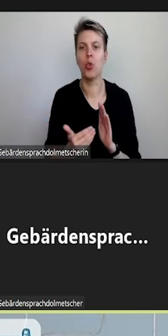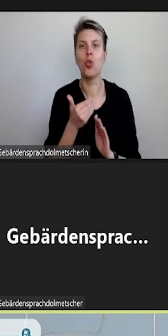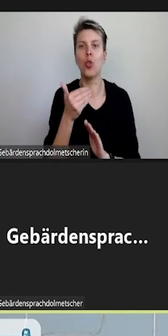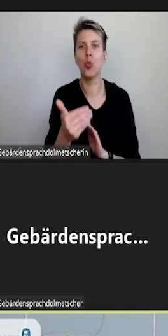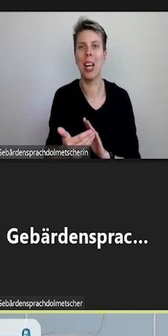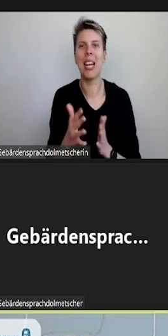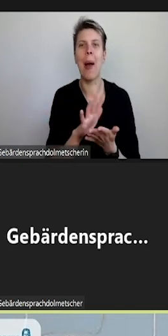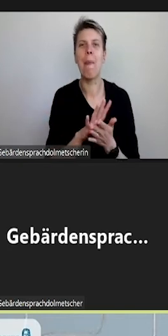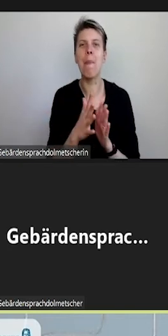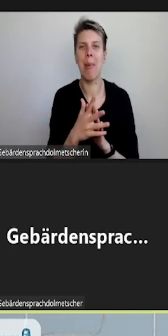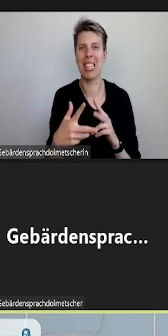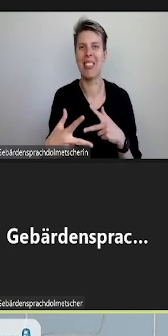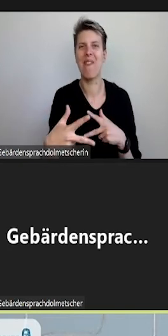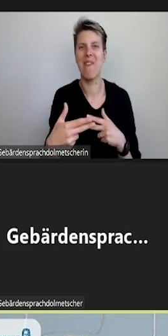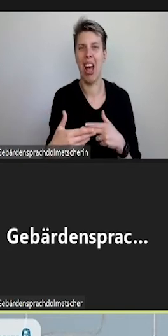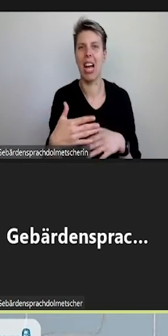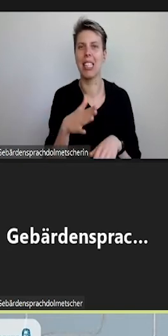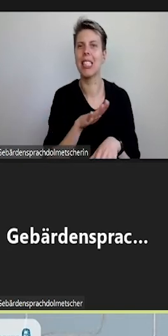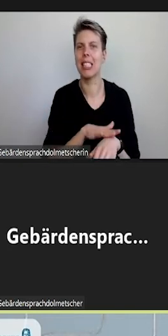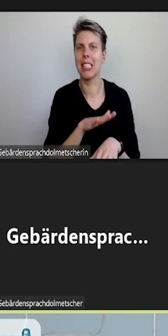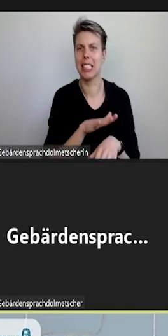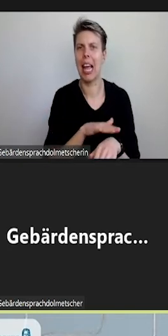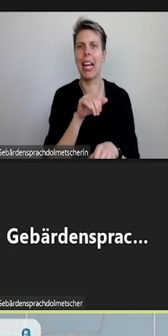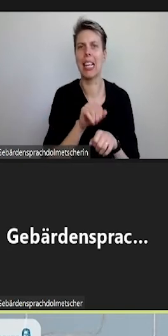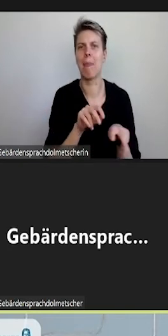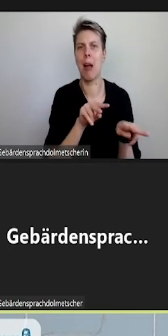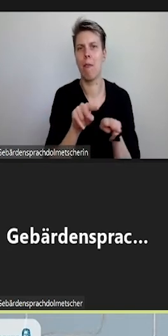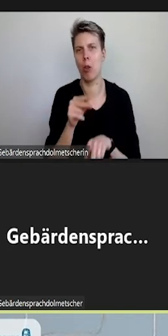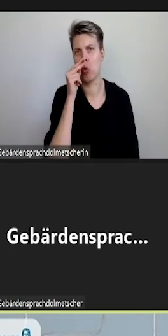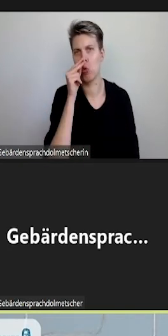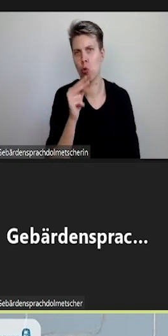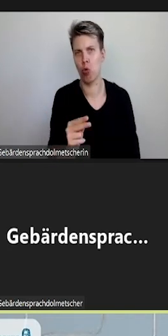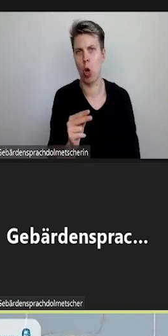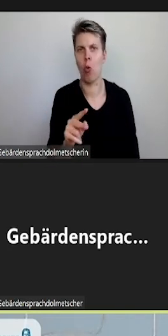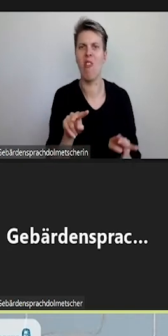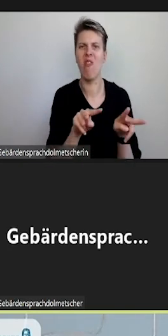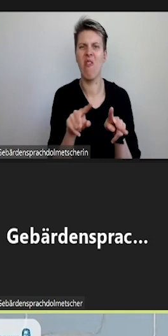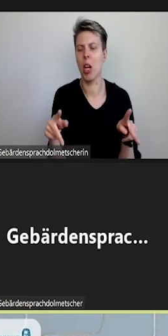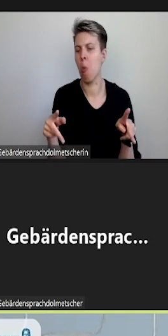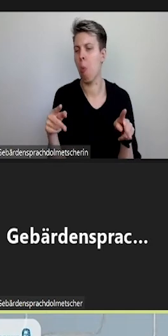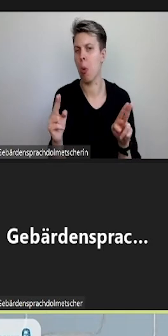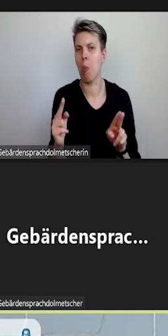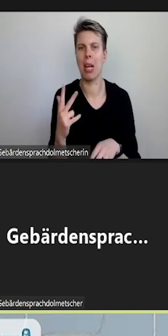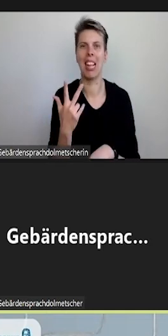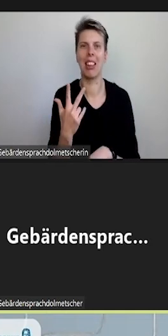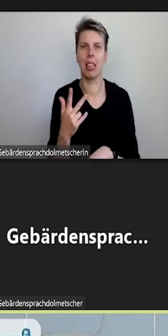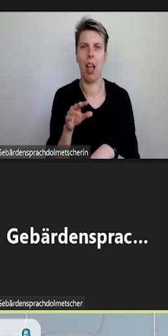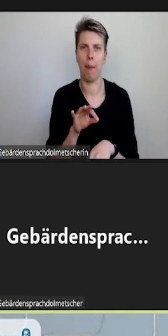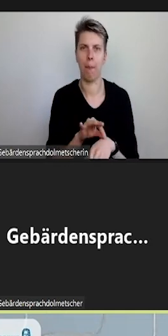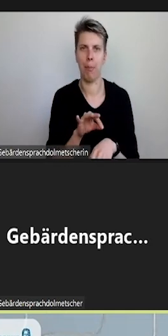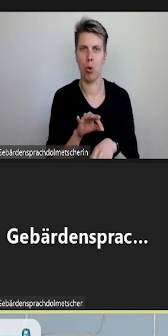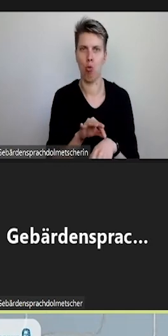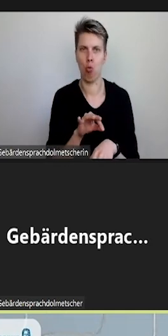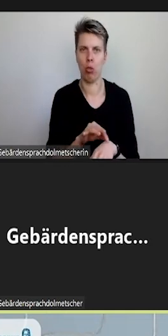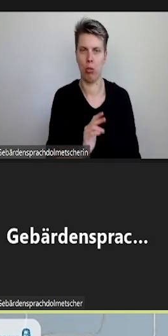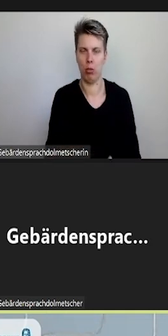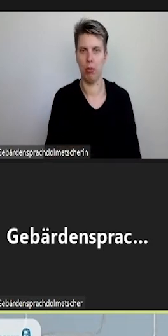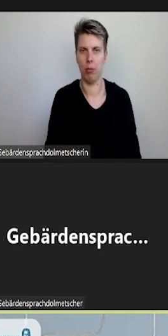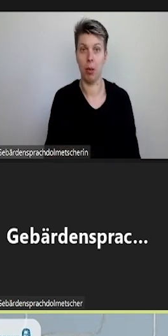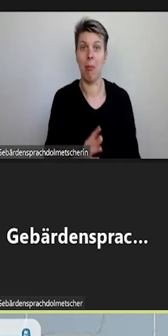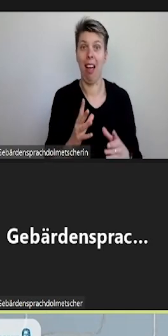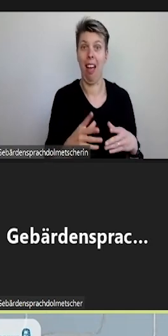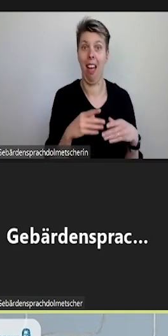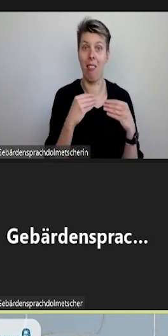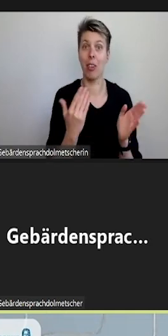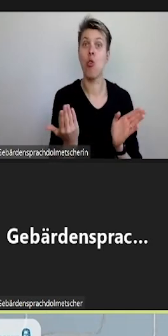Praxisphase Zeit, sich das anzugucken. Das dauert ungefähr drei Minuten. Und am Anfang wird ein